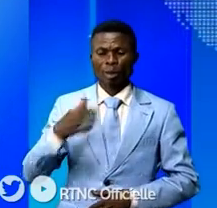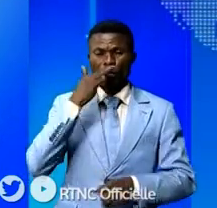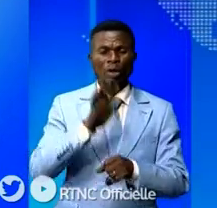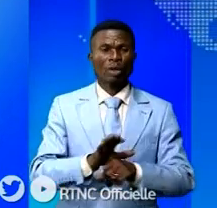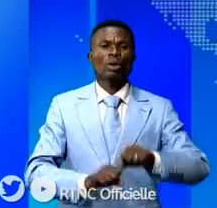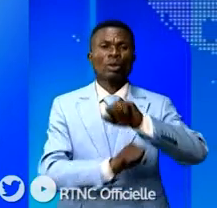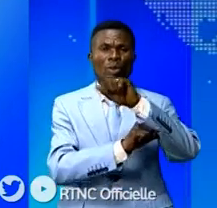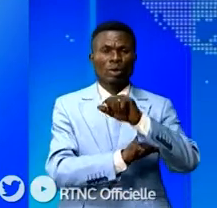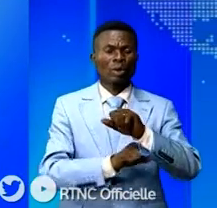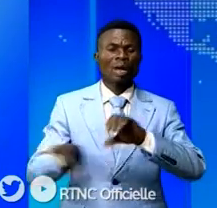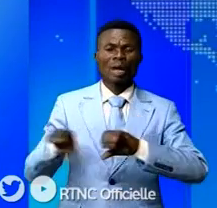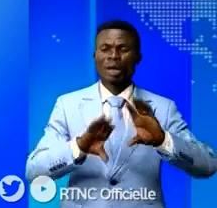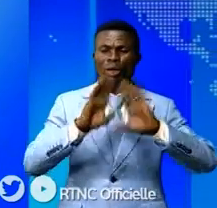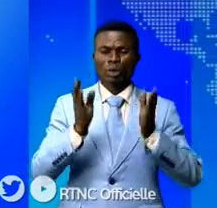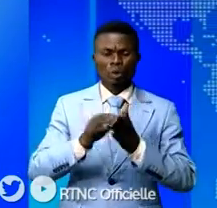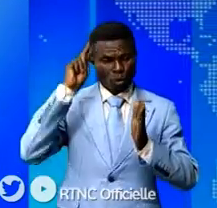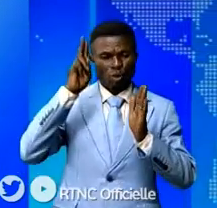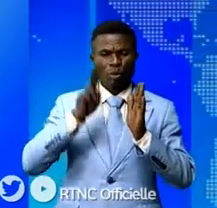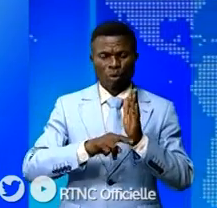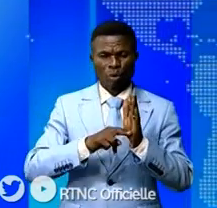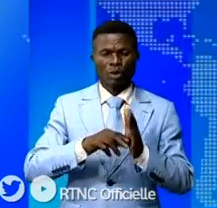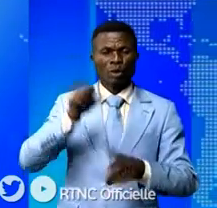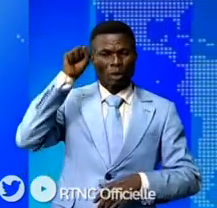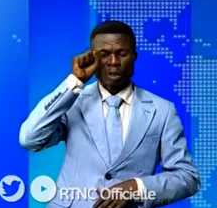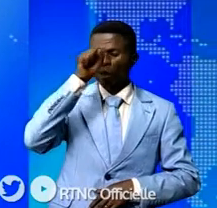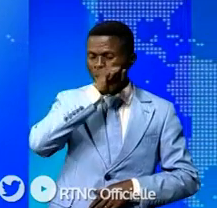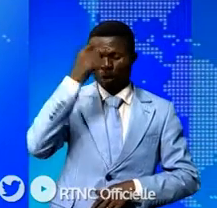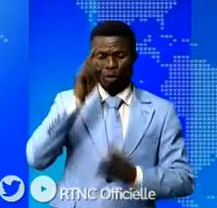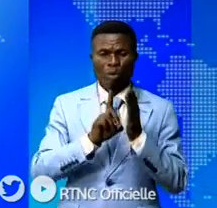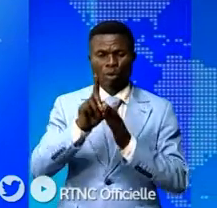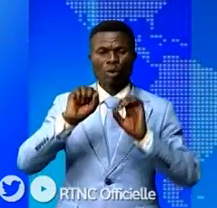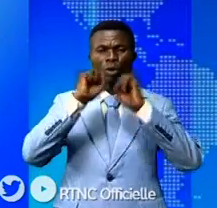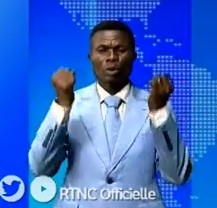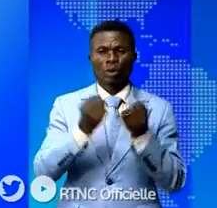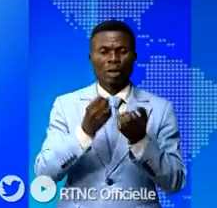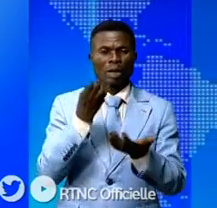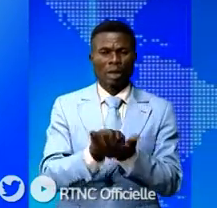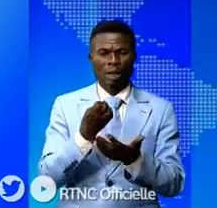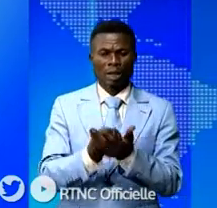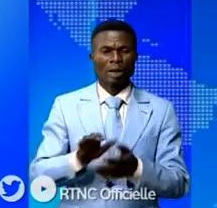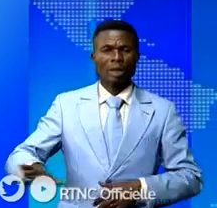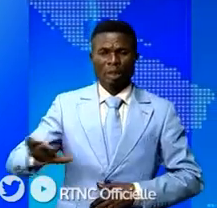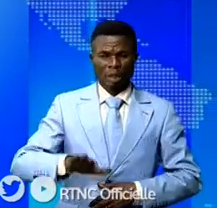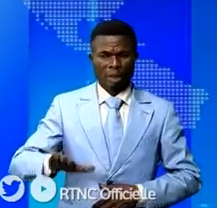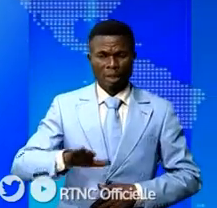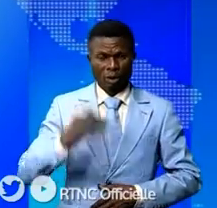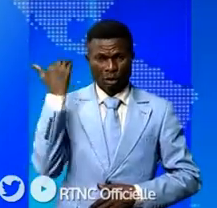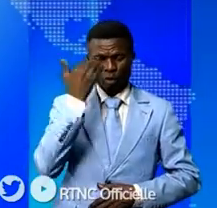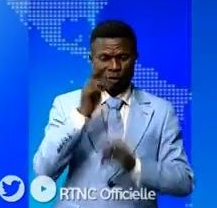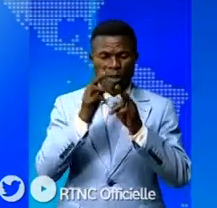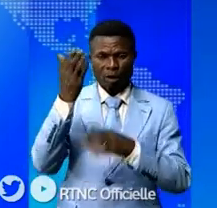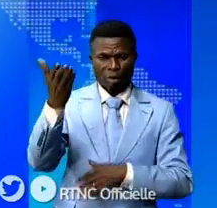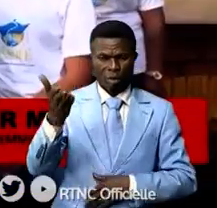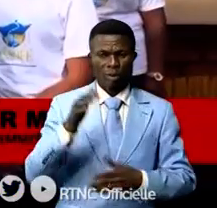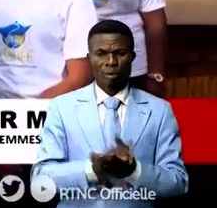aussi de soutenir toutes les actions du gouvernement l'Oukonde pour le développement social et économique du pays. Nadine Kilosho